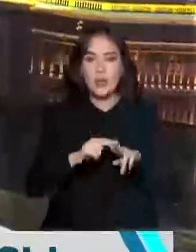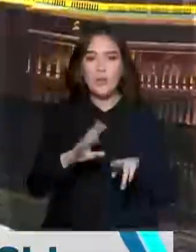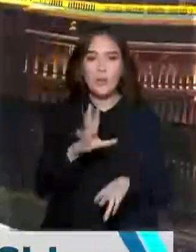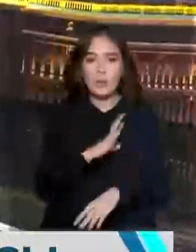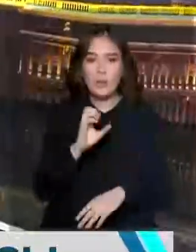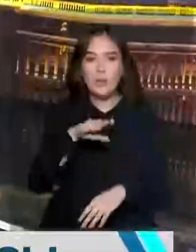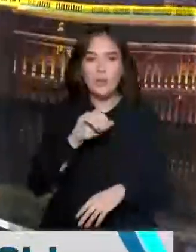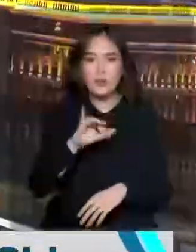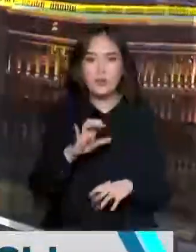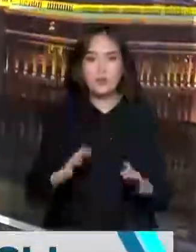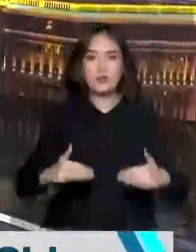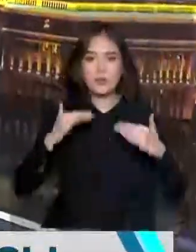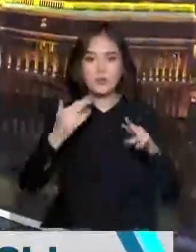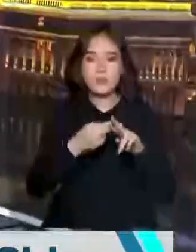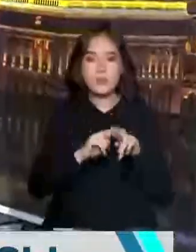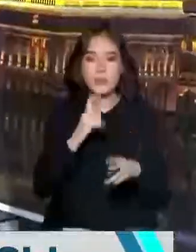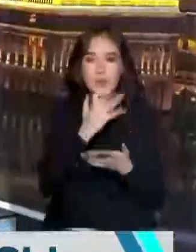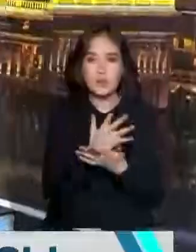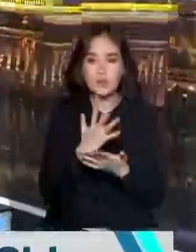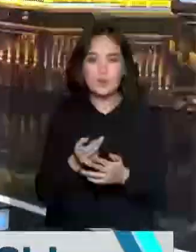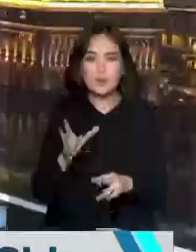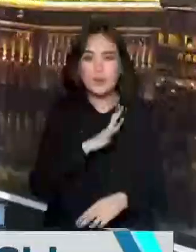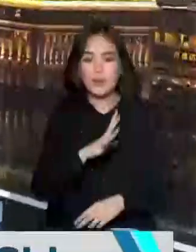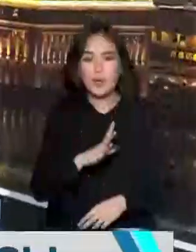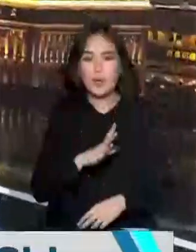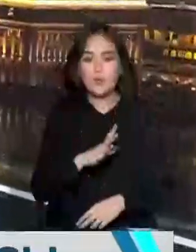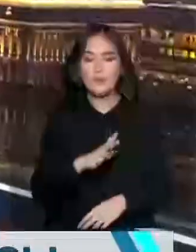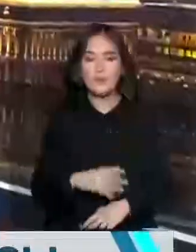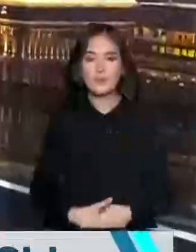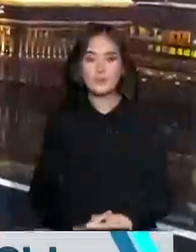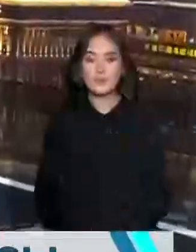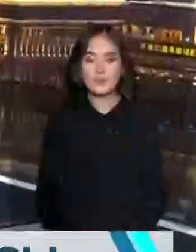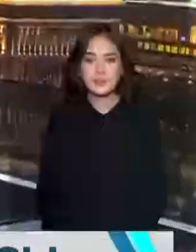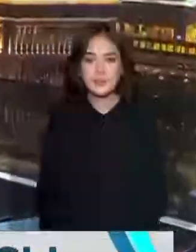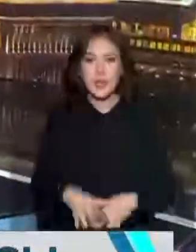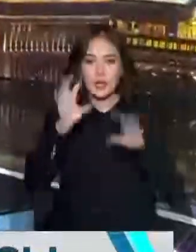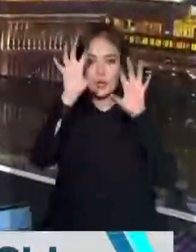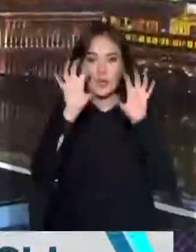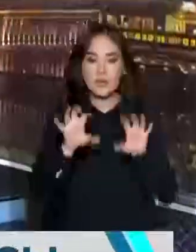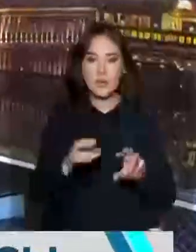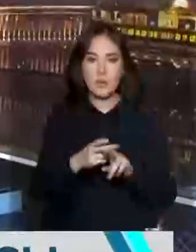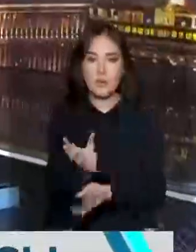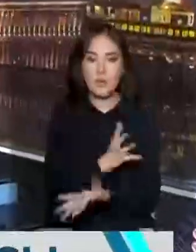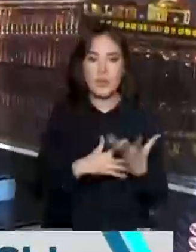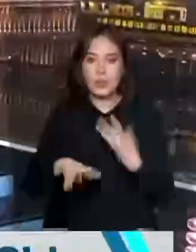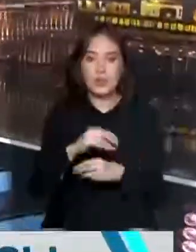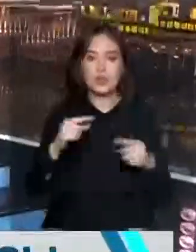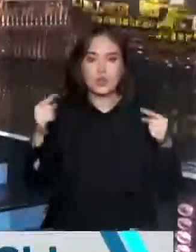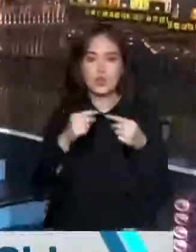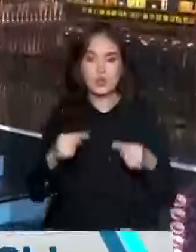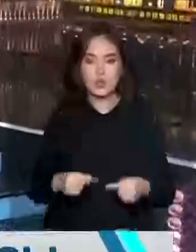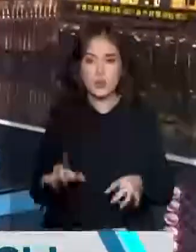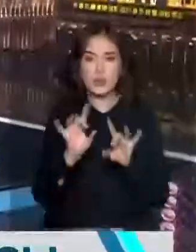Асу мен қатарымдау, оршайтыққанды понитивіні аппарат дейдіғында, оршайтыққандығында, заңнамалық барлық керектер дұрыстап анықтап.